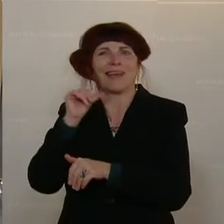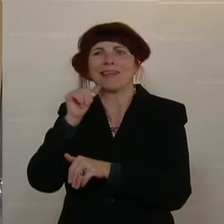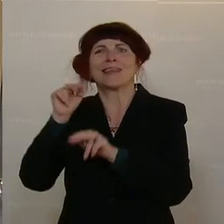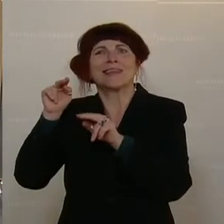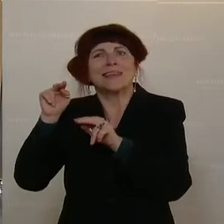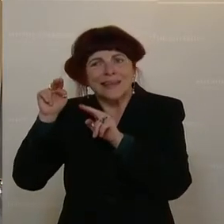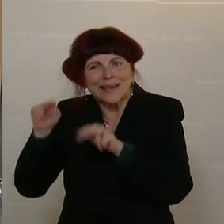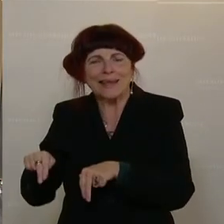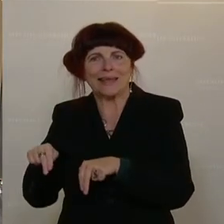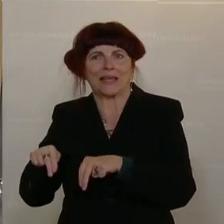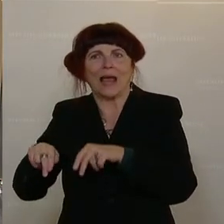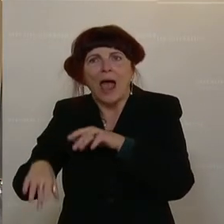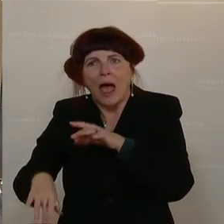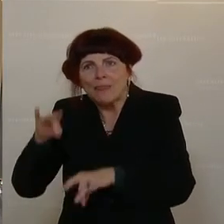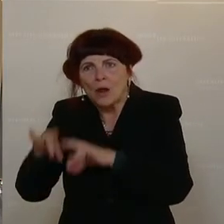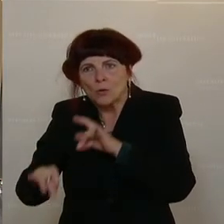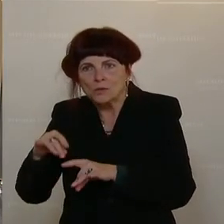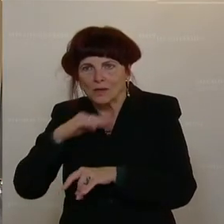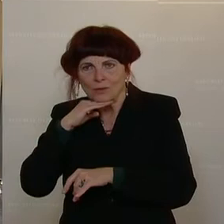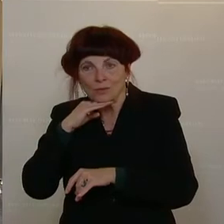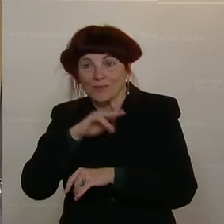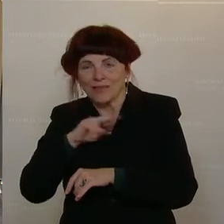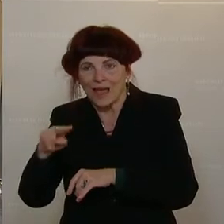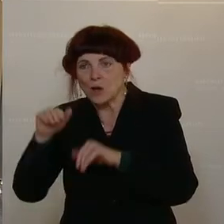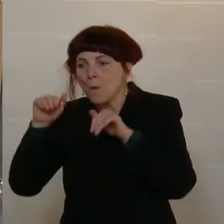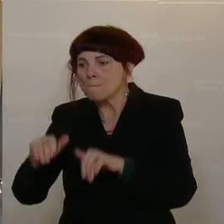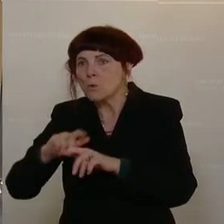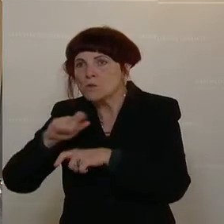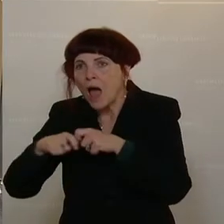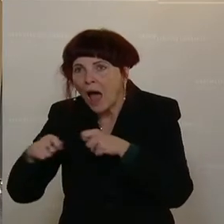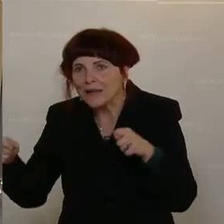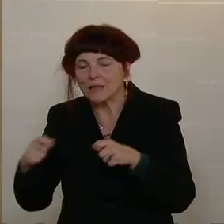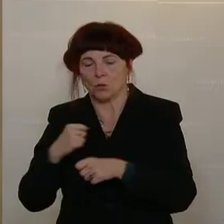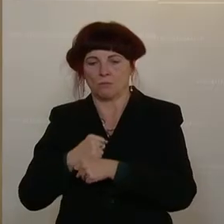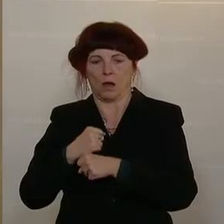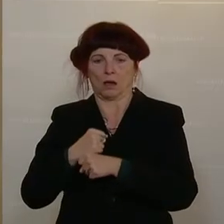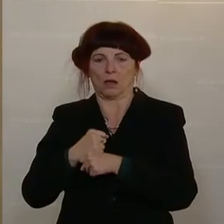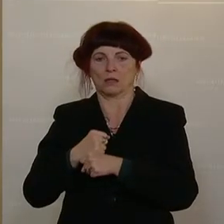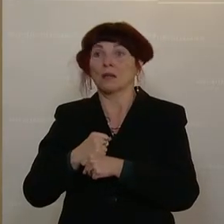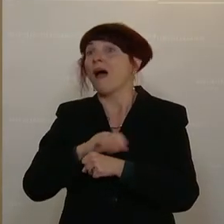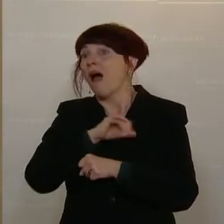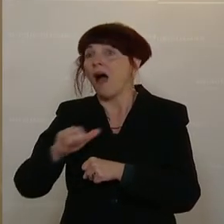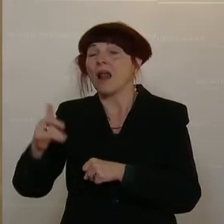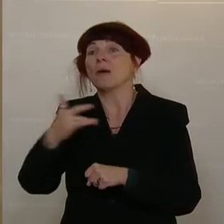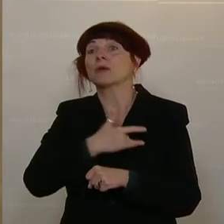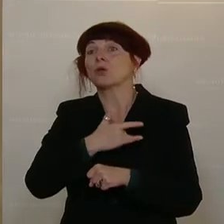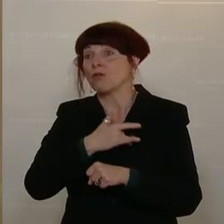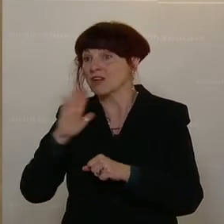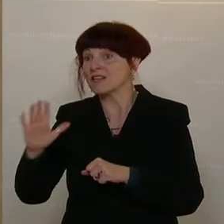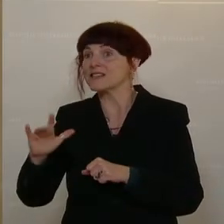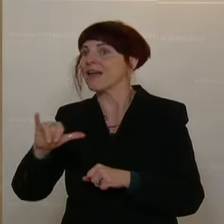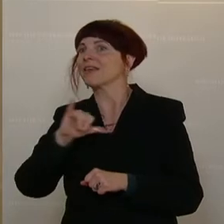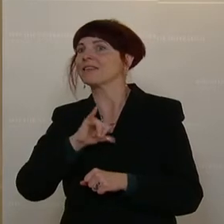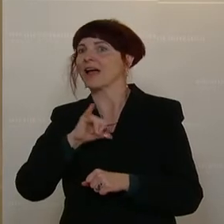richtig zu analysieren, sondern Sie müssen endlich ins Handeln kommen, im Interesse aller Betroffenen und des Tourismus,